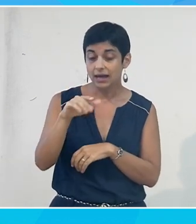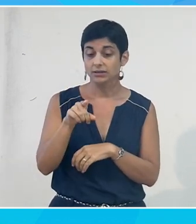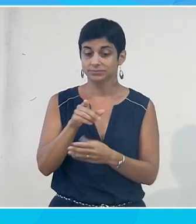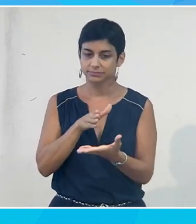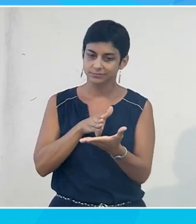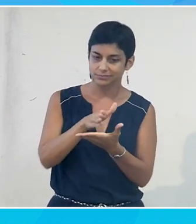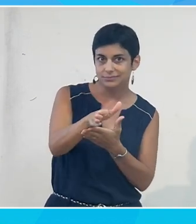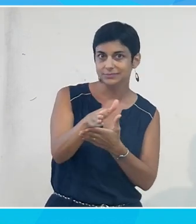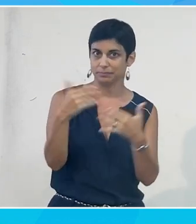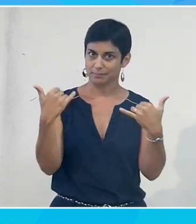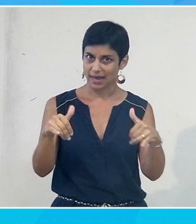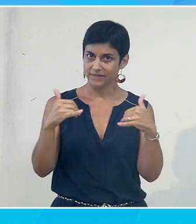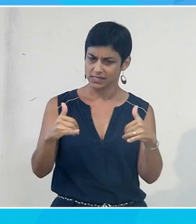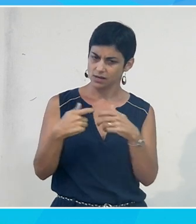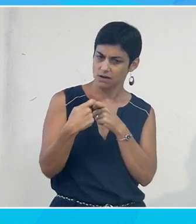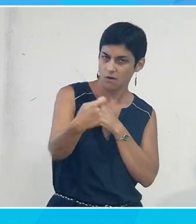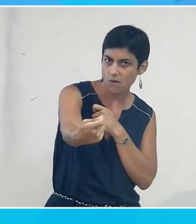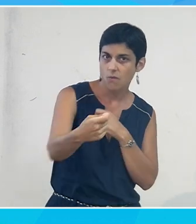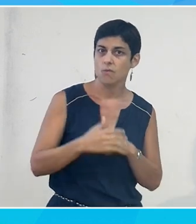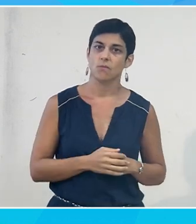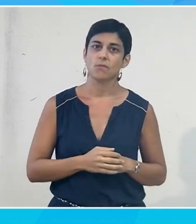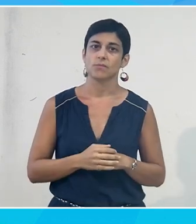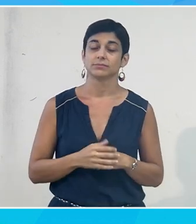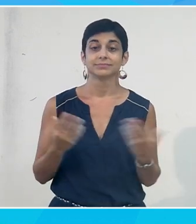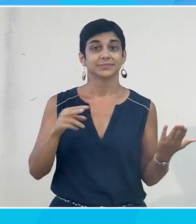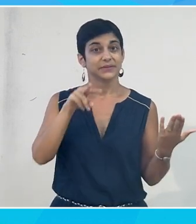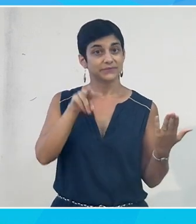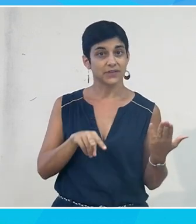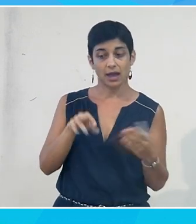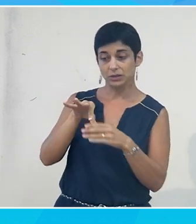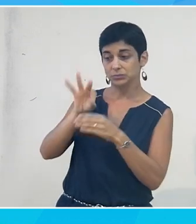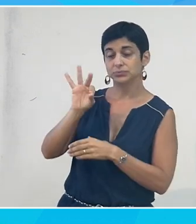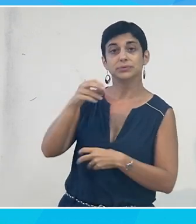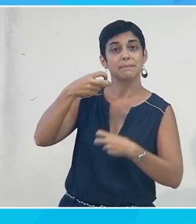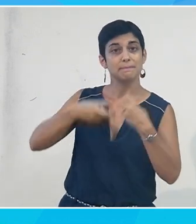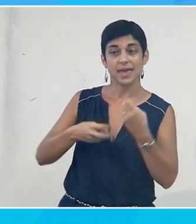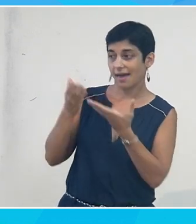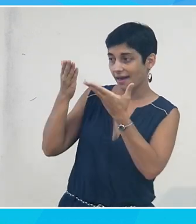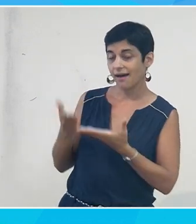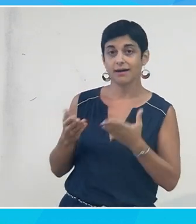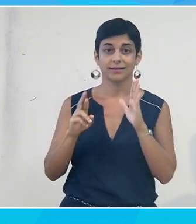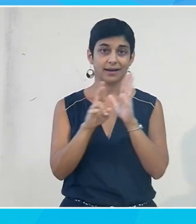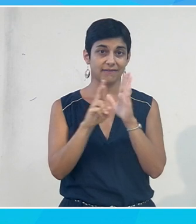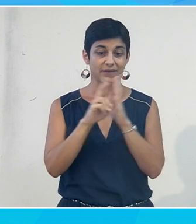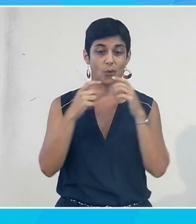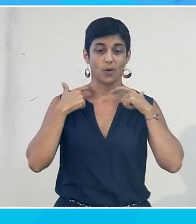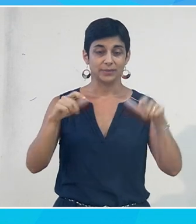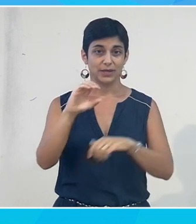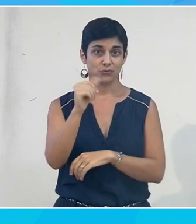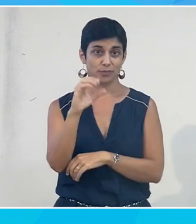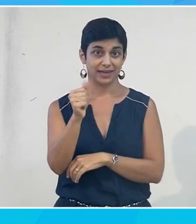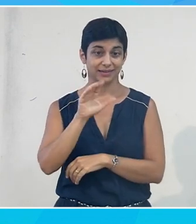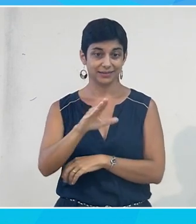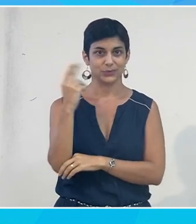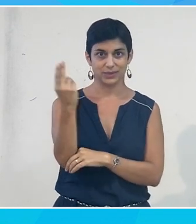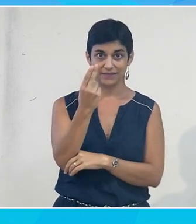encore long et la nomination de Pierre en tant que référent accessibilité numérique de l'université